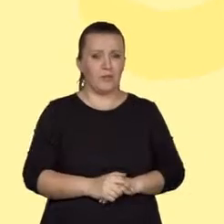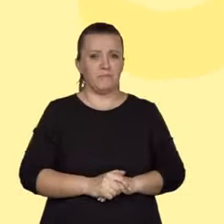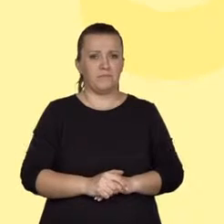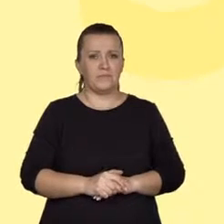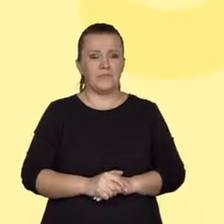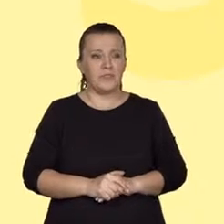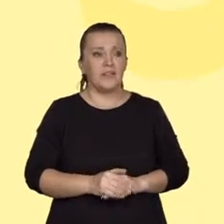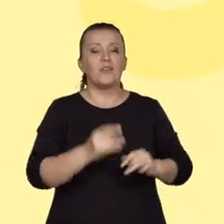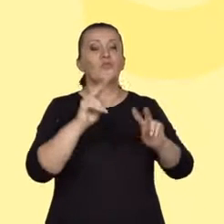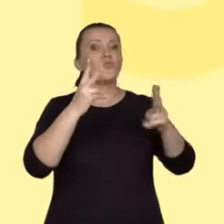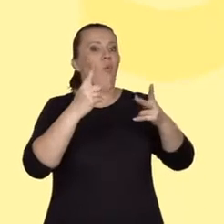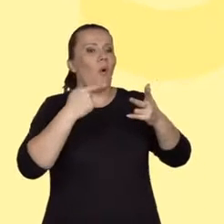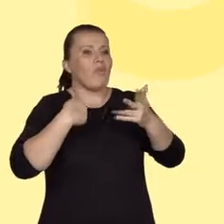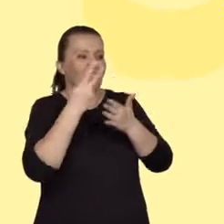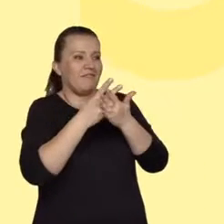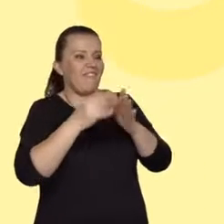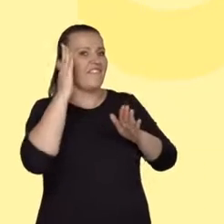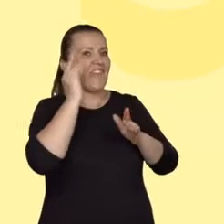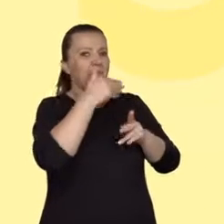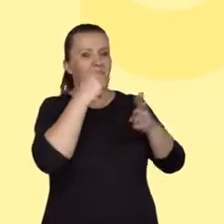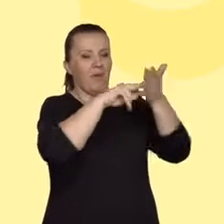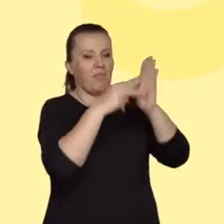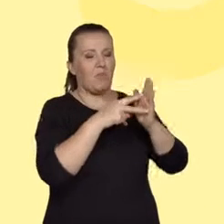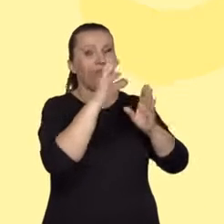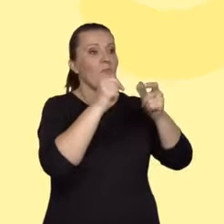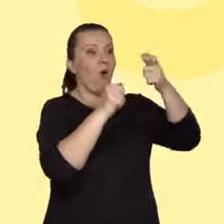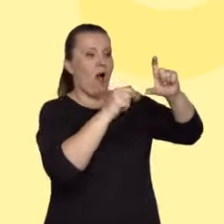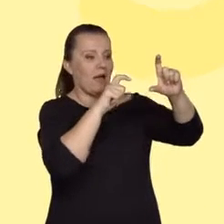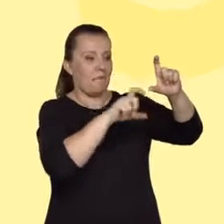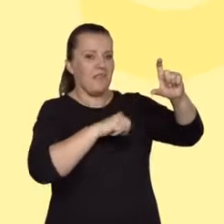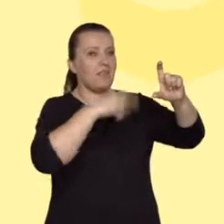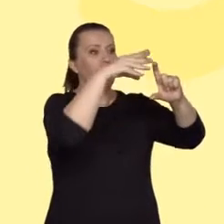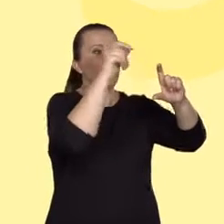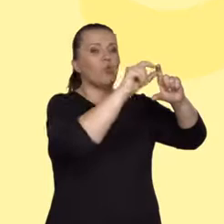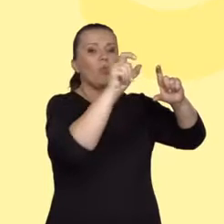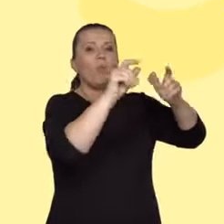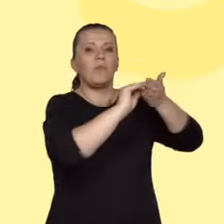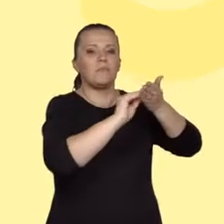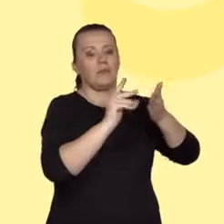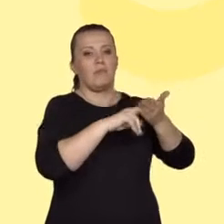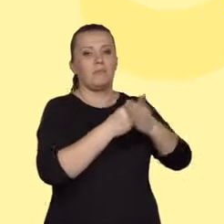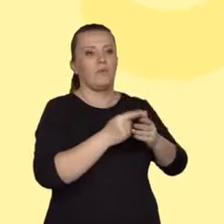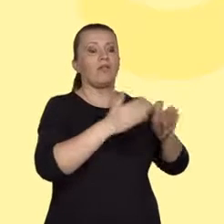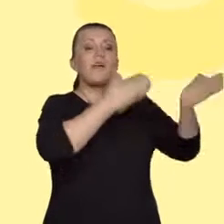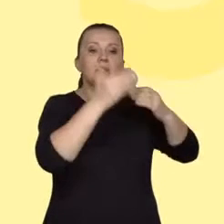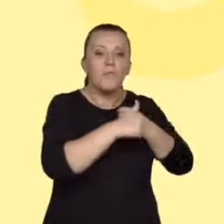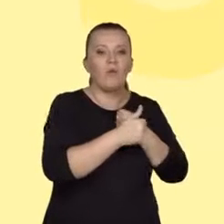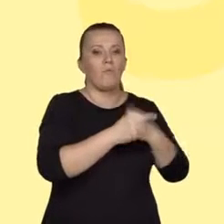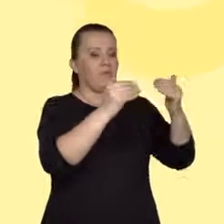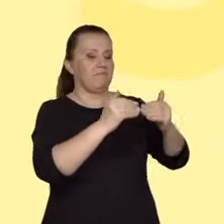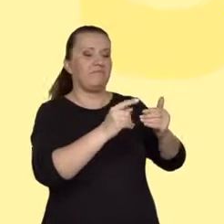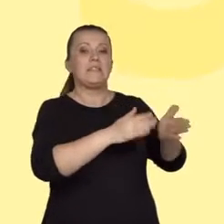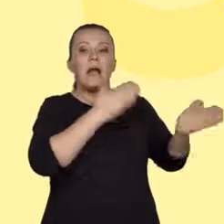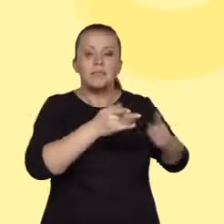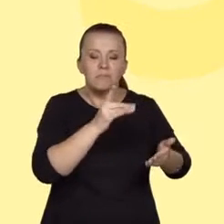akapitów od wyrażenia kolejnym argumentem, następnym przykładem, czy utworem jest. To duży błąd, bo świadczy o tym, że